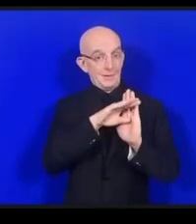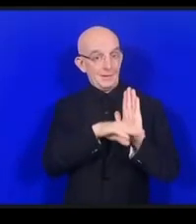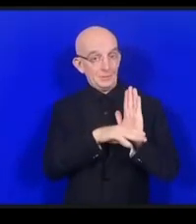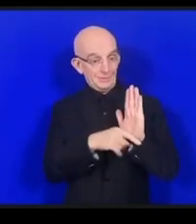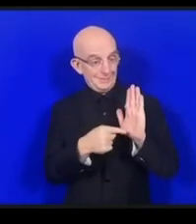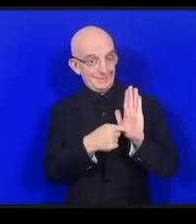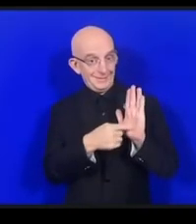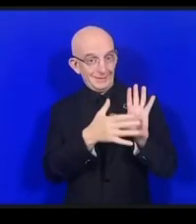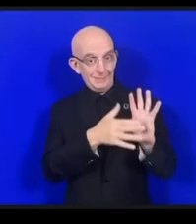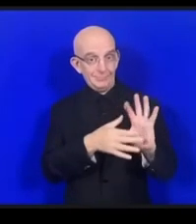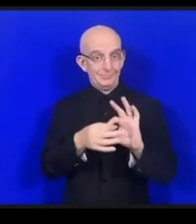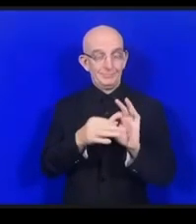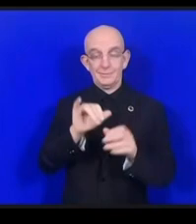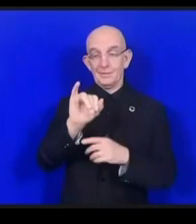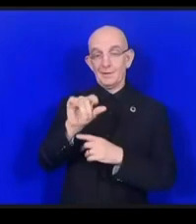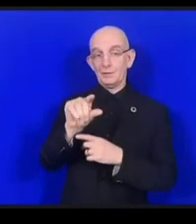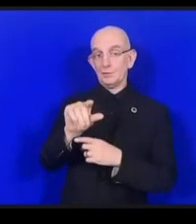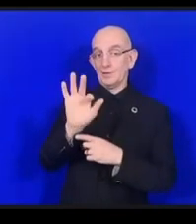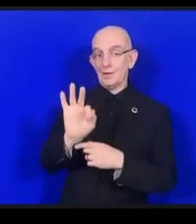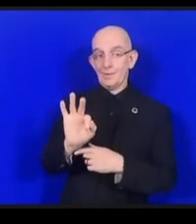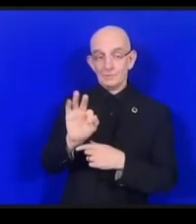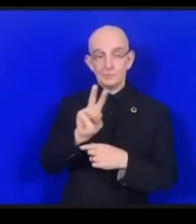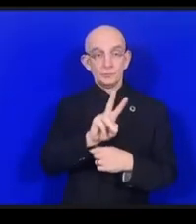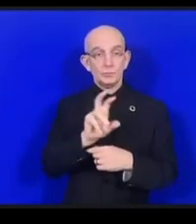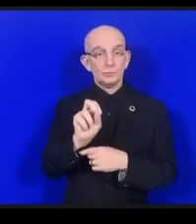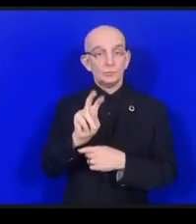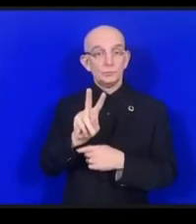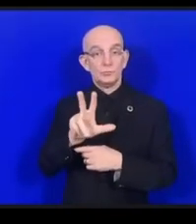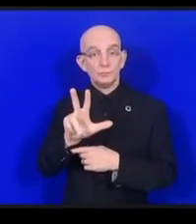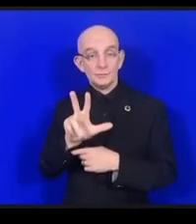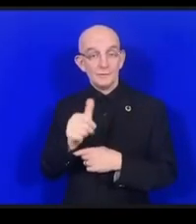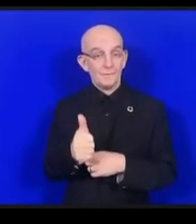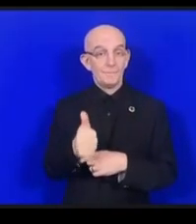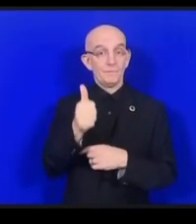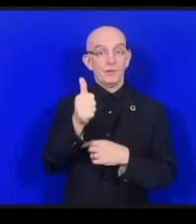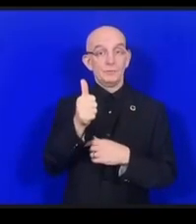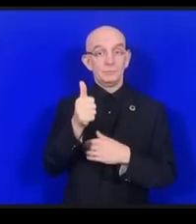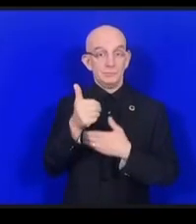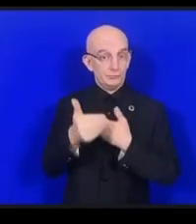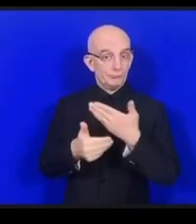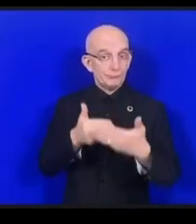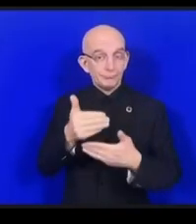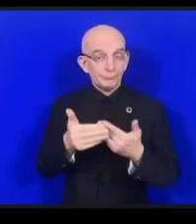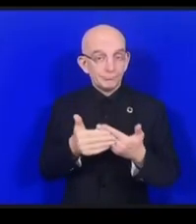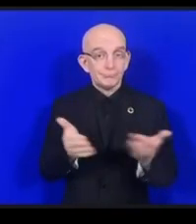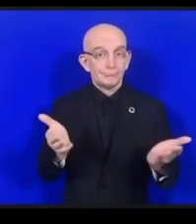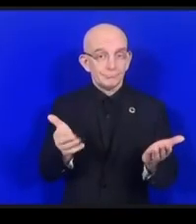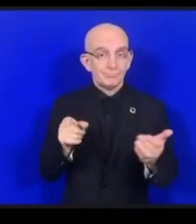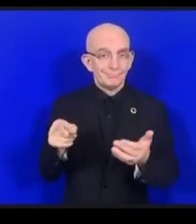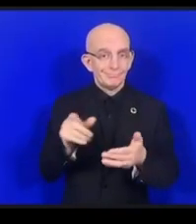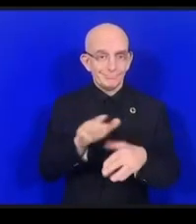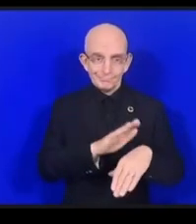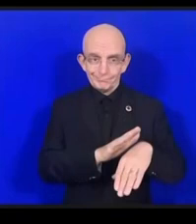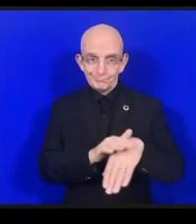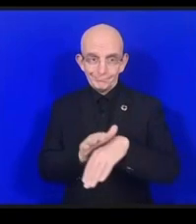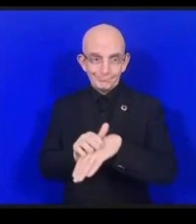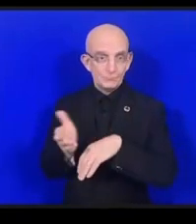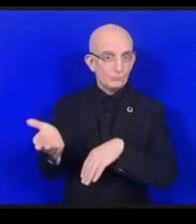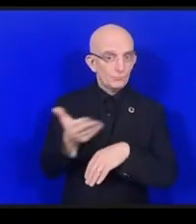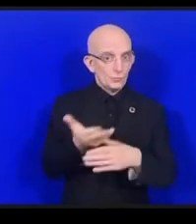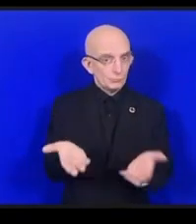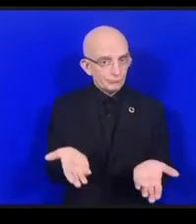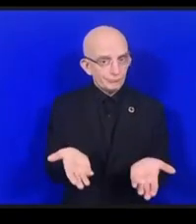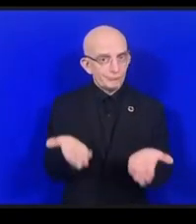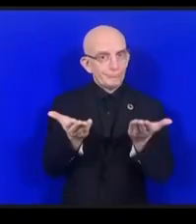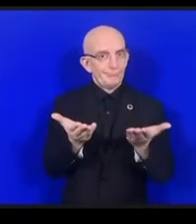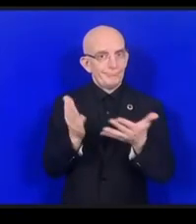の人がSDGのデジタルのアプリケーションを加速してそしてインフラストラクチャーを強化しそしてデジタルな能力を強化する